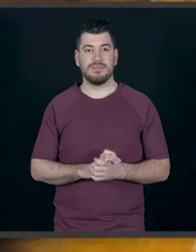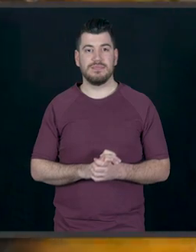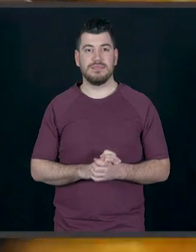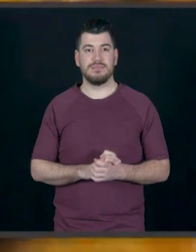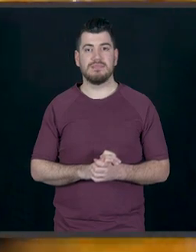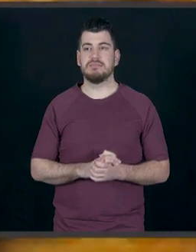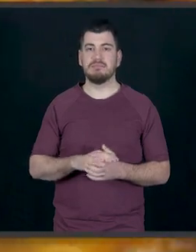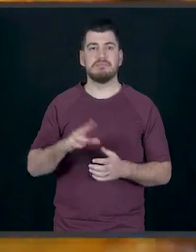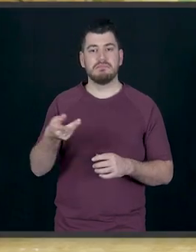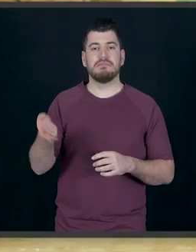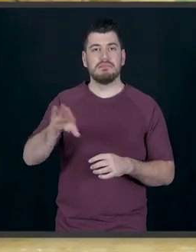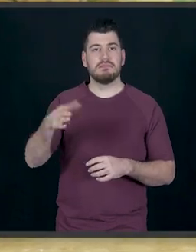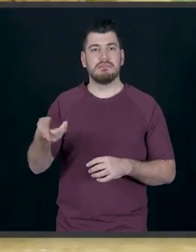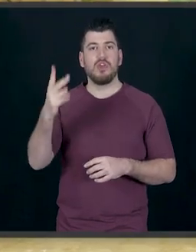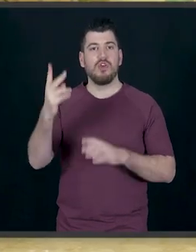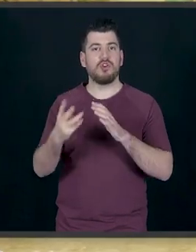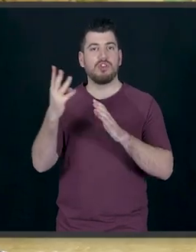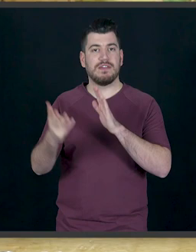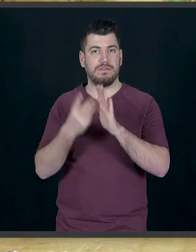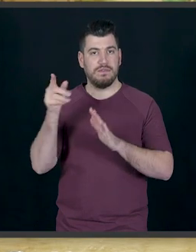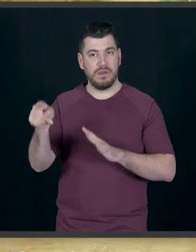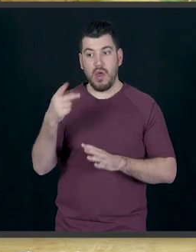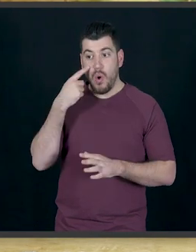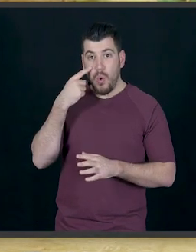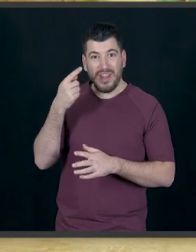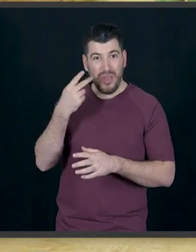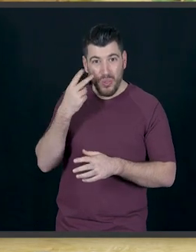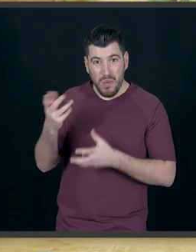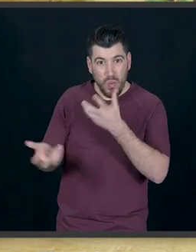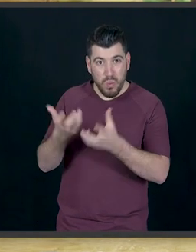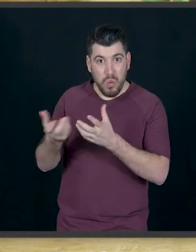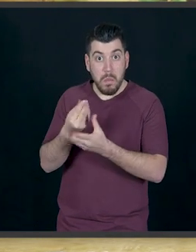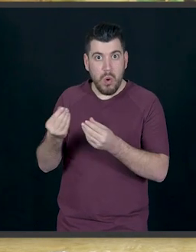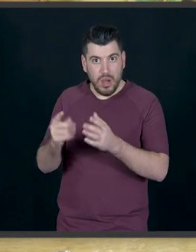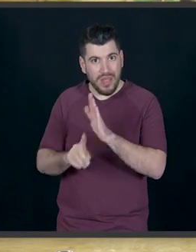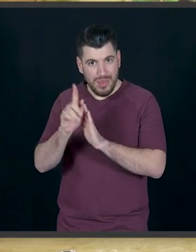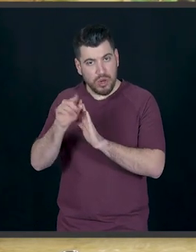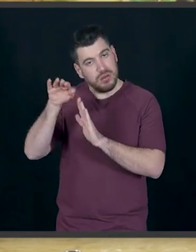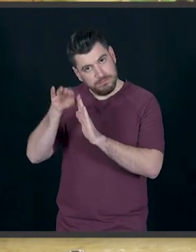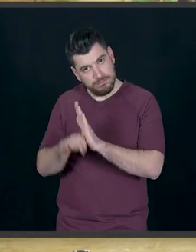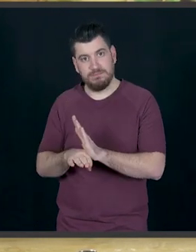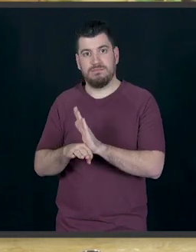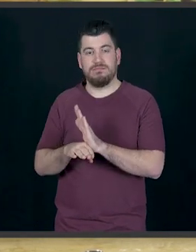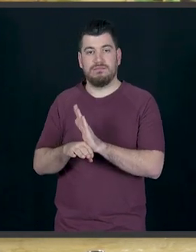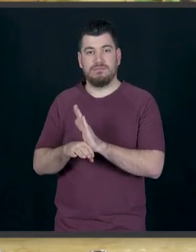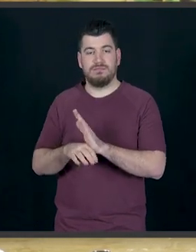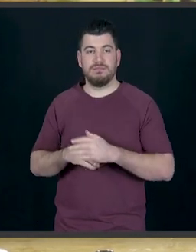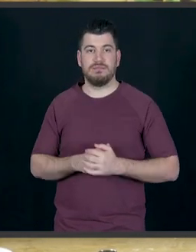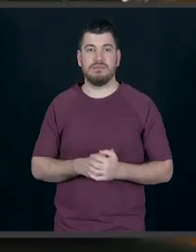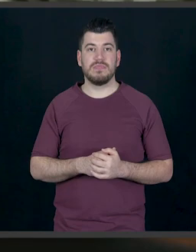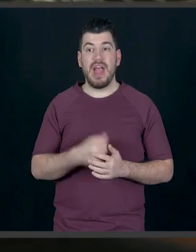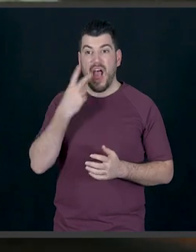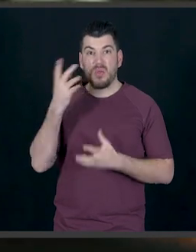Κυρνάμε δυο-τρεις φορές. Χαμηλώνουμε τη φωτιά μας, δούμε ότι είναι πολύ δυνατή και παίρνουν γρήγορα χρώμα. Καλό είναι να το βγάλουμε κιόλας στο τηγάνι από τη φωτιά μας, εντάξει.